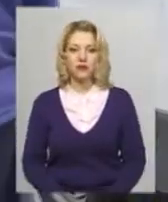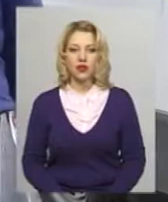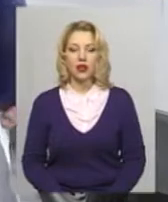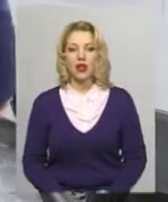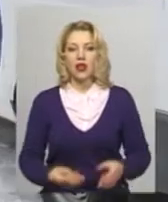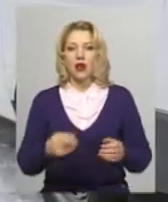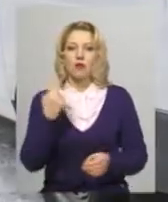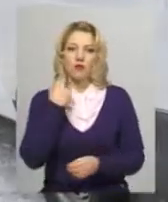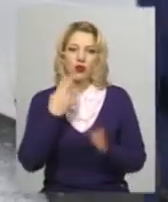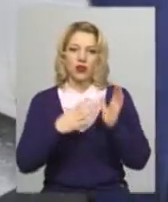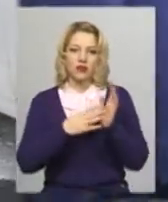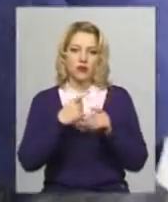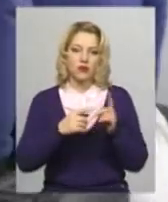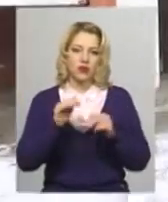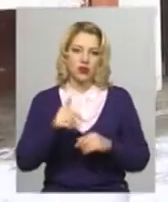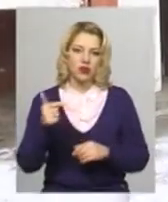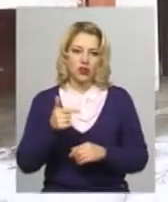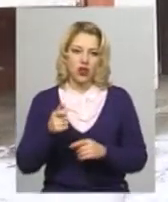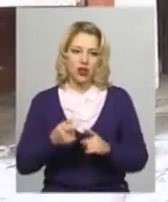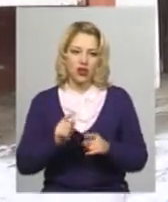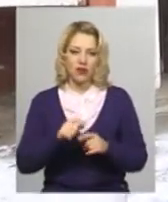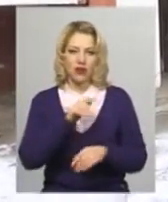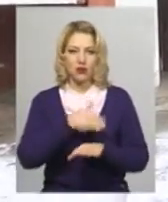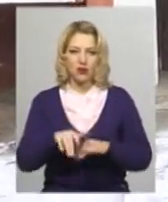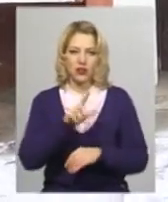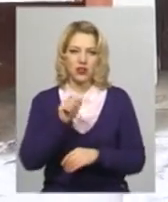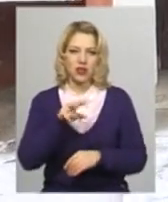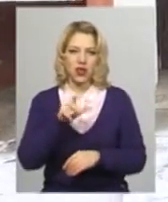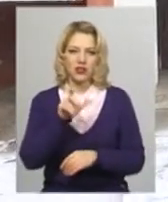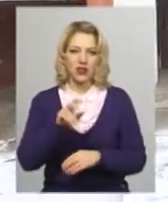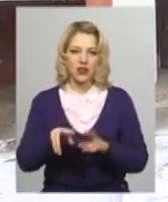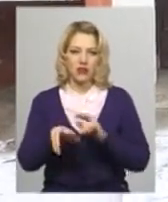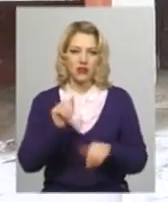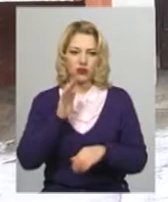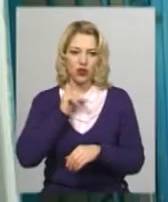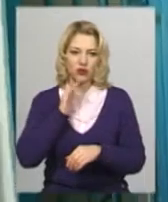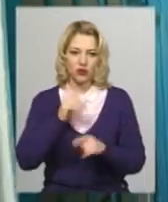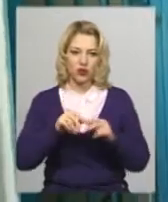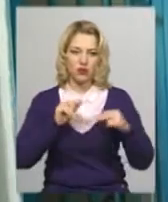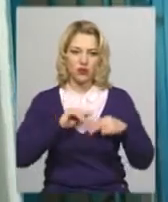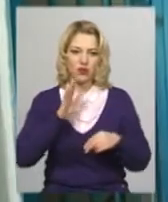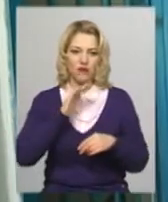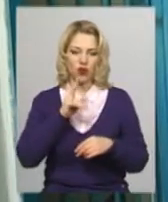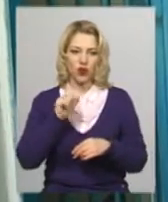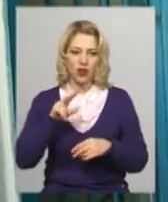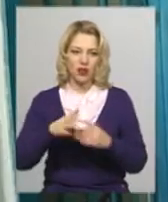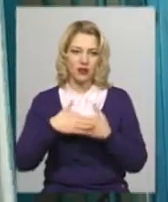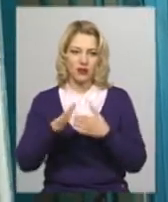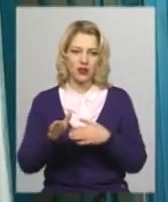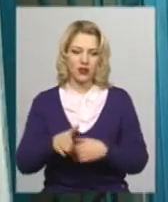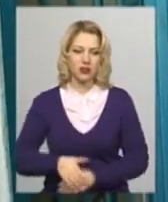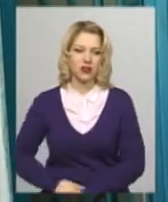,5 тисяч гривень абонентові, що проживає на вулиці Залізняка, відключають водовідведення. Працівнокам «Хмельницькводоканалу» двері не відкрили.